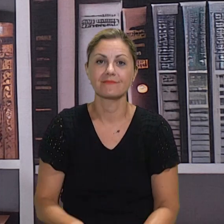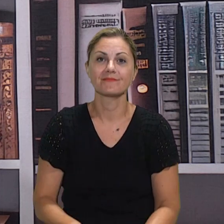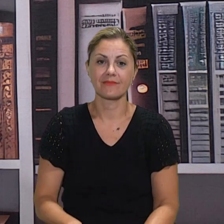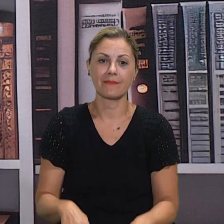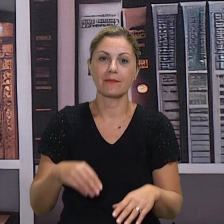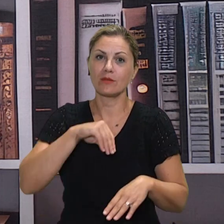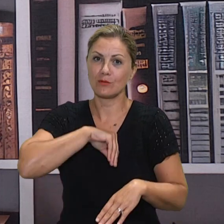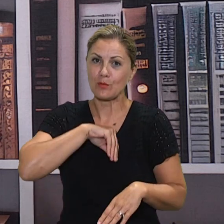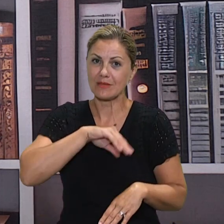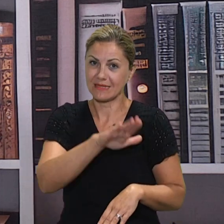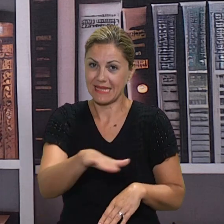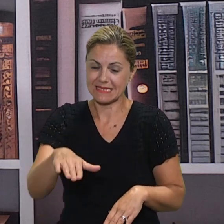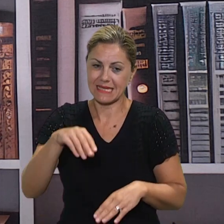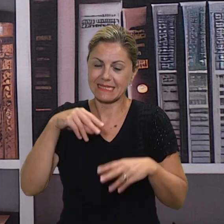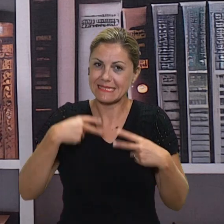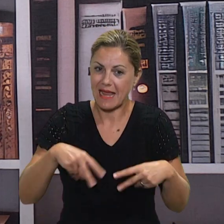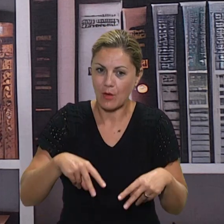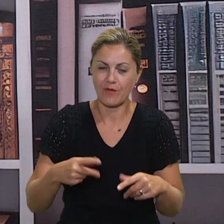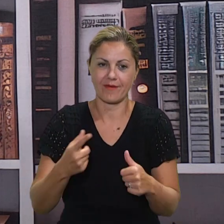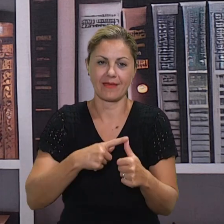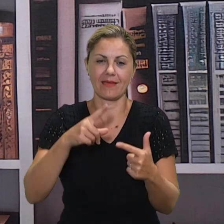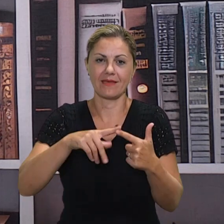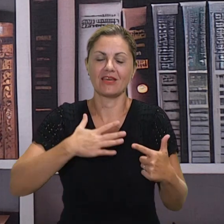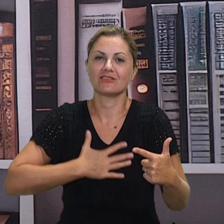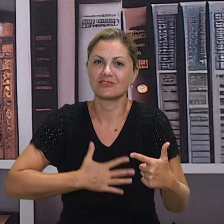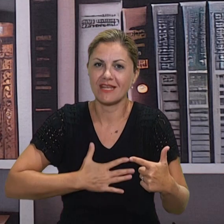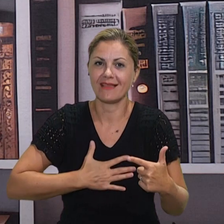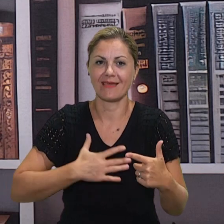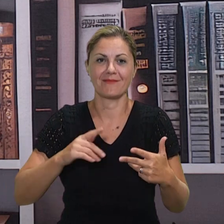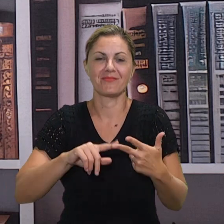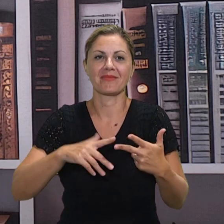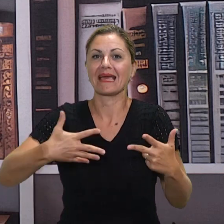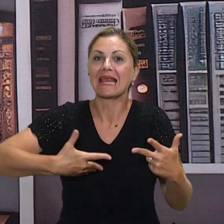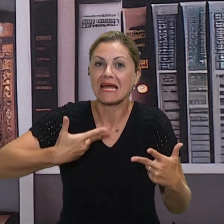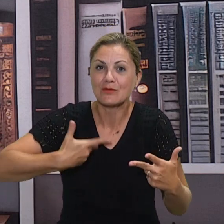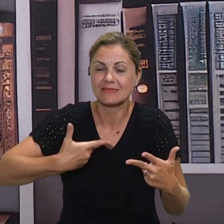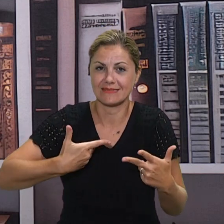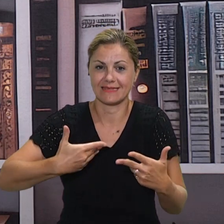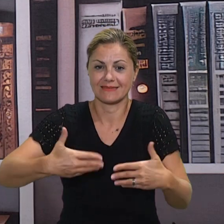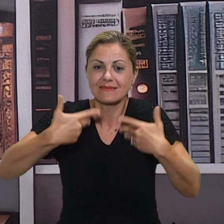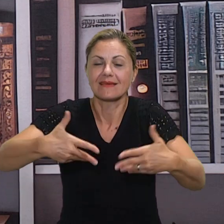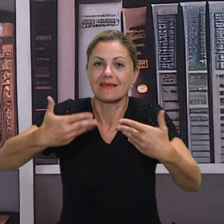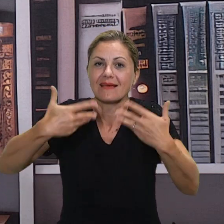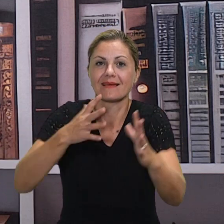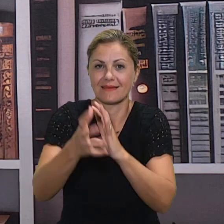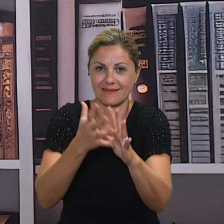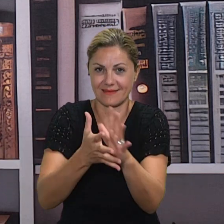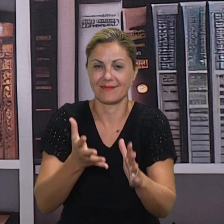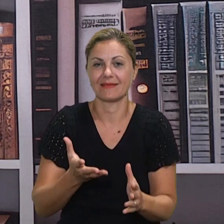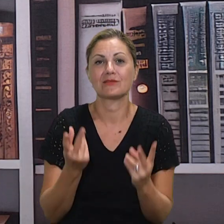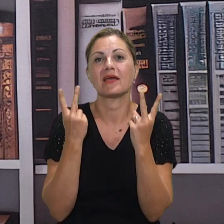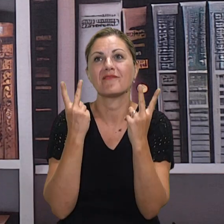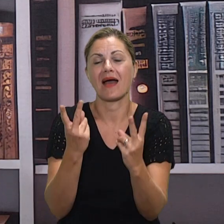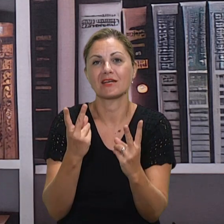svoje strahove i svoje želje, a i svoje veselje podijeliti s roditeljima. Međutim, taj razgovor često